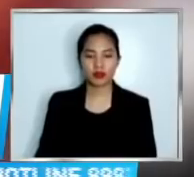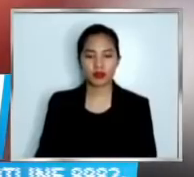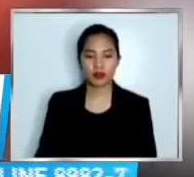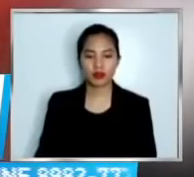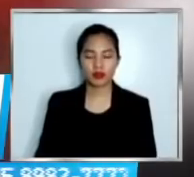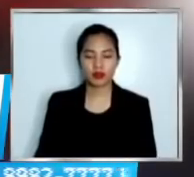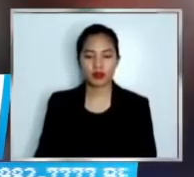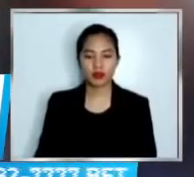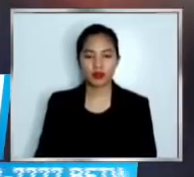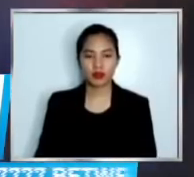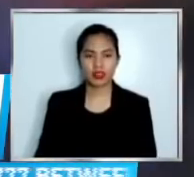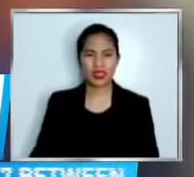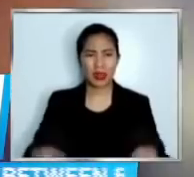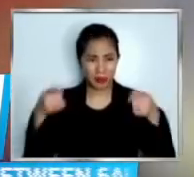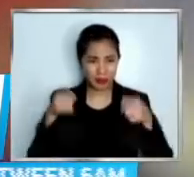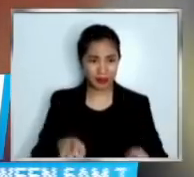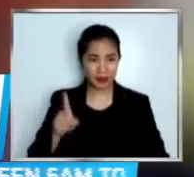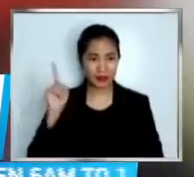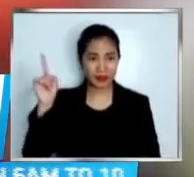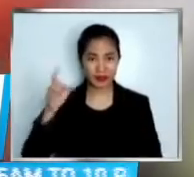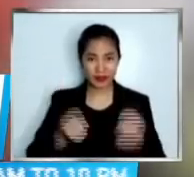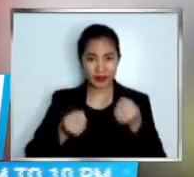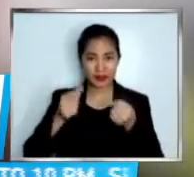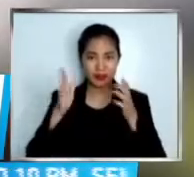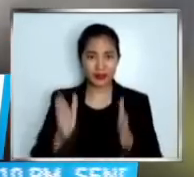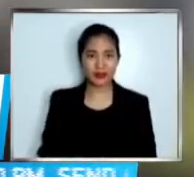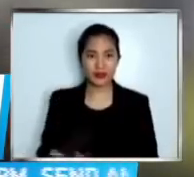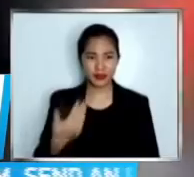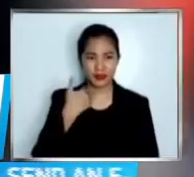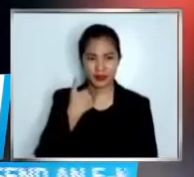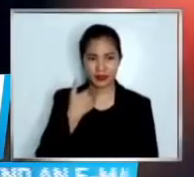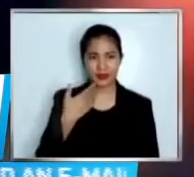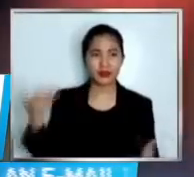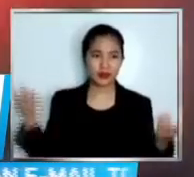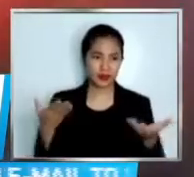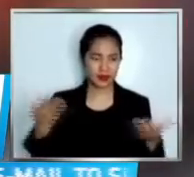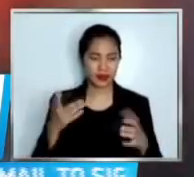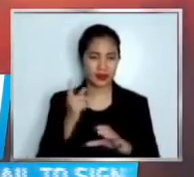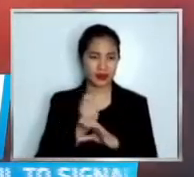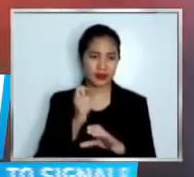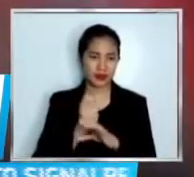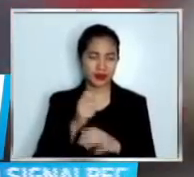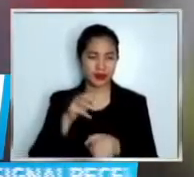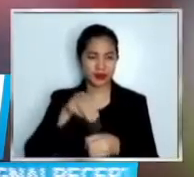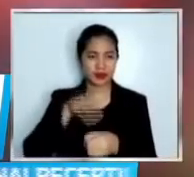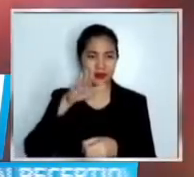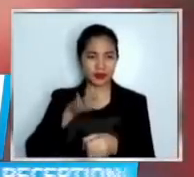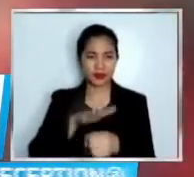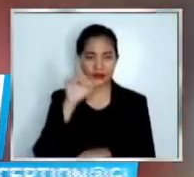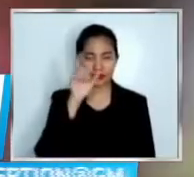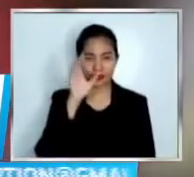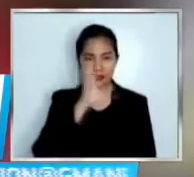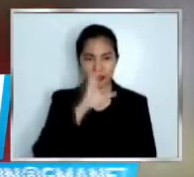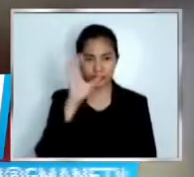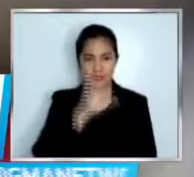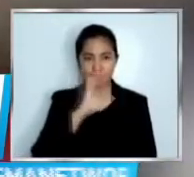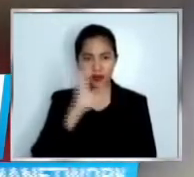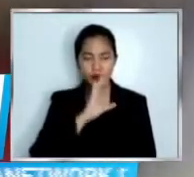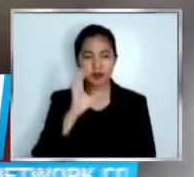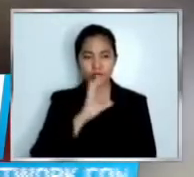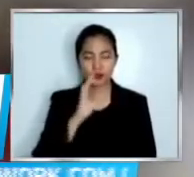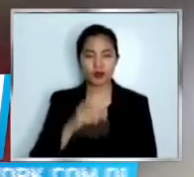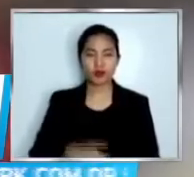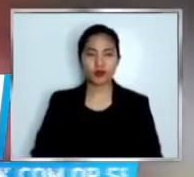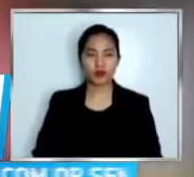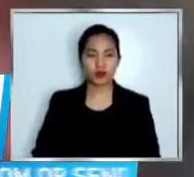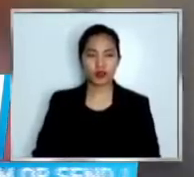naipit ang driver na yan sa minamanehon niyang dump truck sa Mandawi City sa Cebu bate sa imbesigasyon na walang daw ng preno ang truck kaya bumanga ito sa